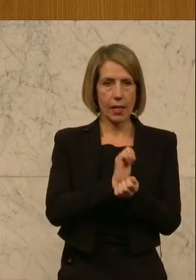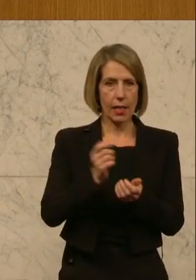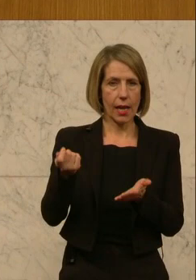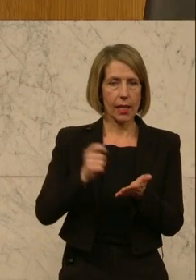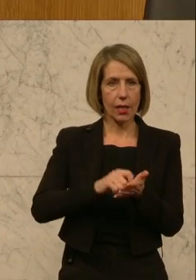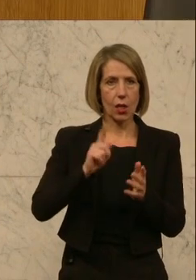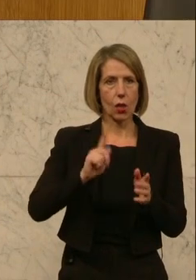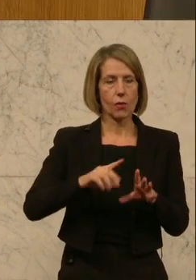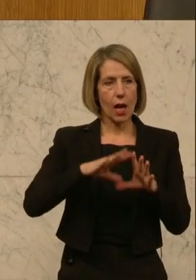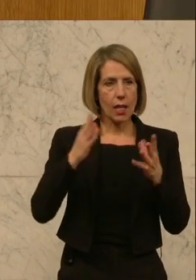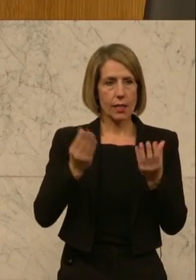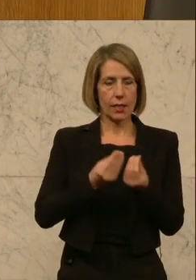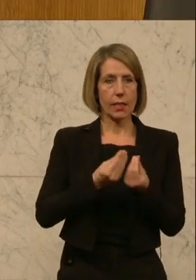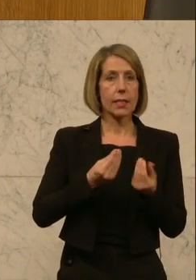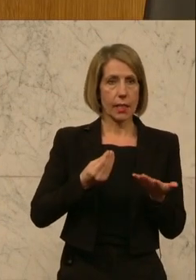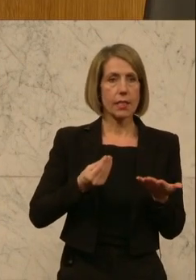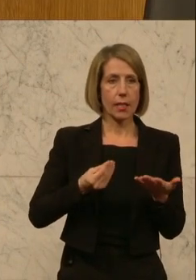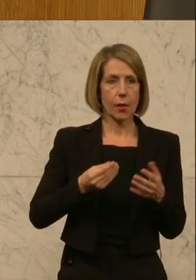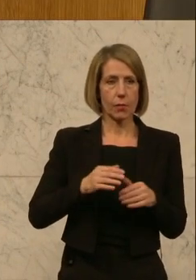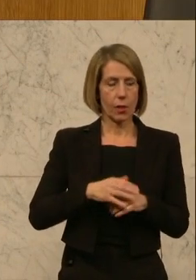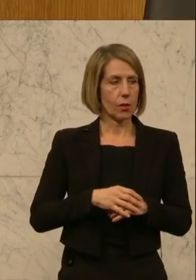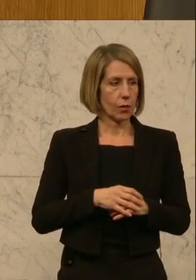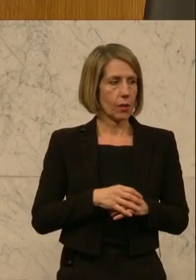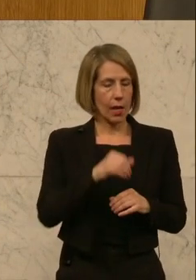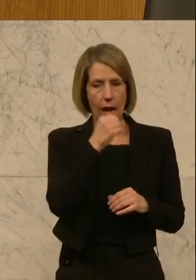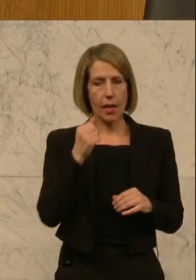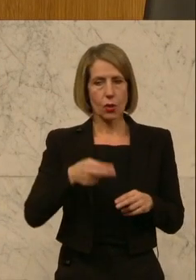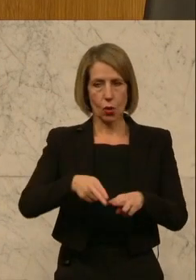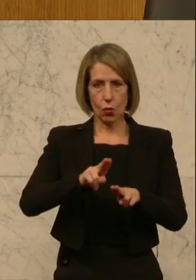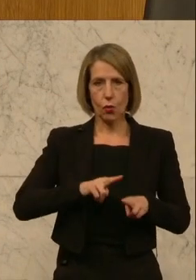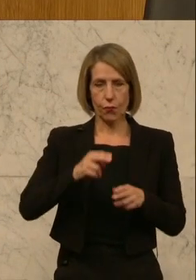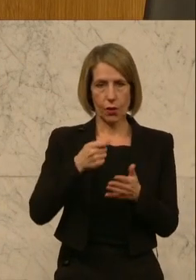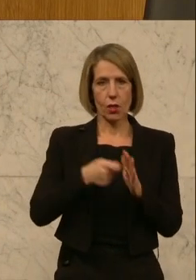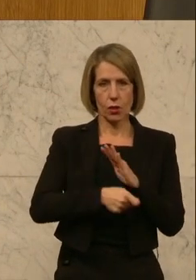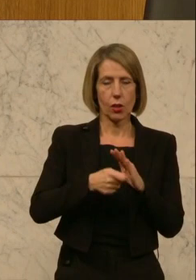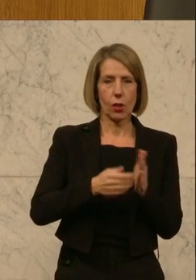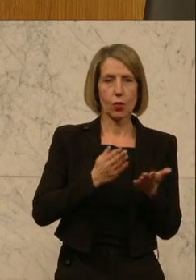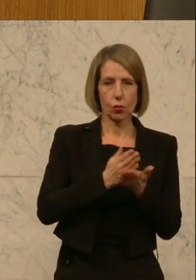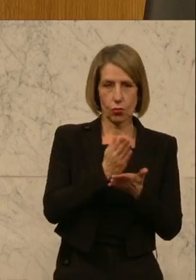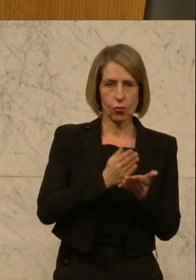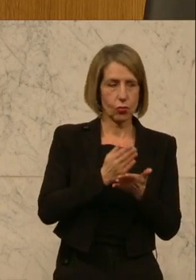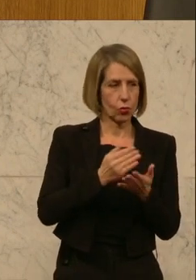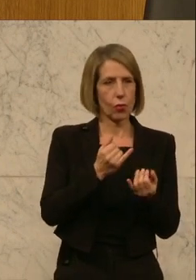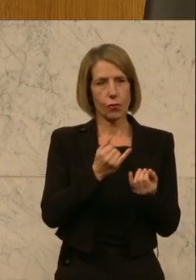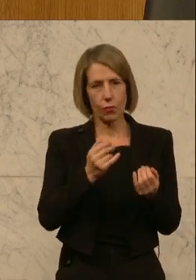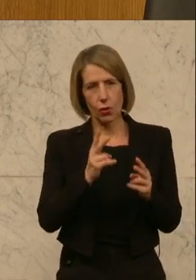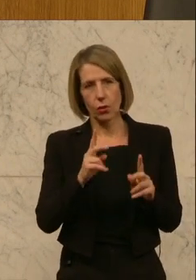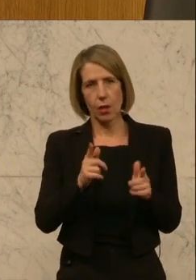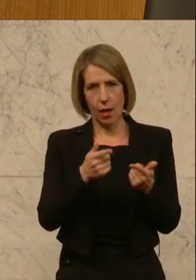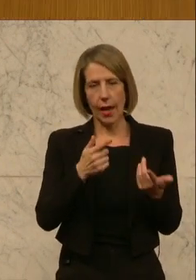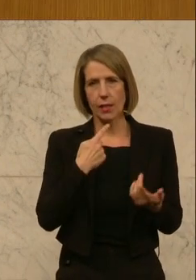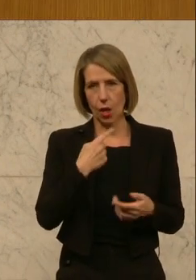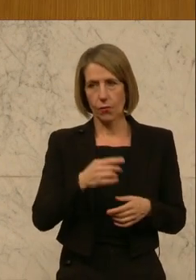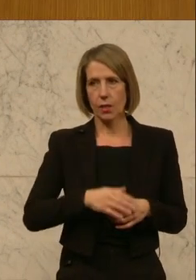im ganzen Jahr überhaupt imitiert haben. Also eine Refinanzierung durch die Notenpresse, wie man leihenhaft sagen würde. Und dass